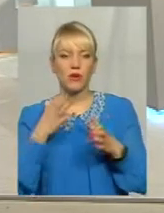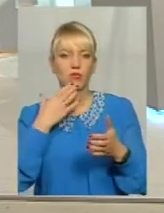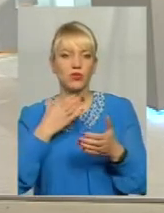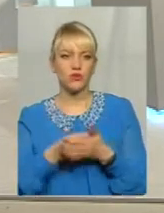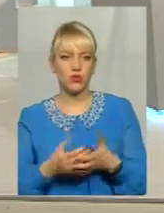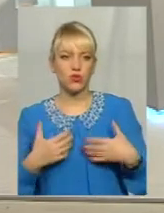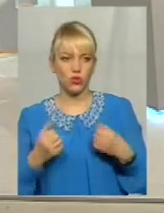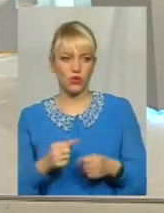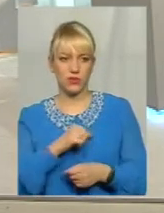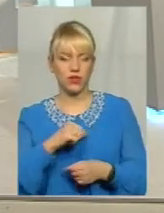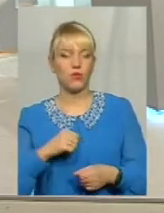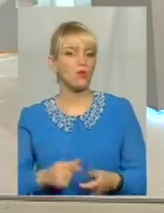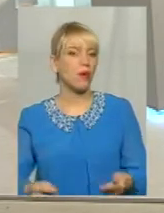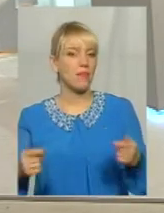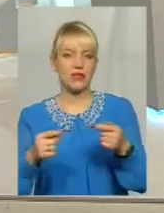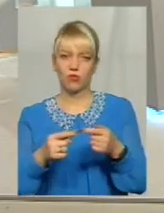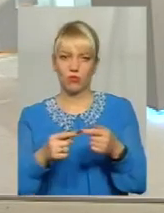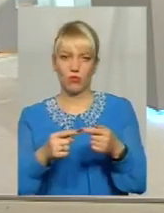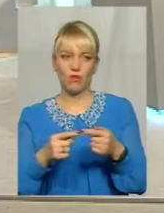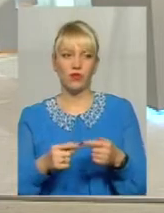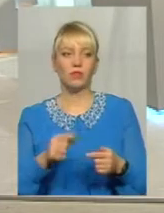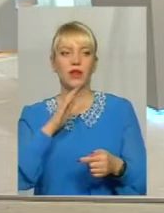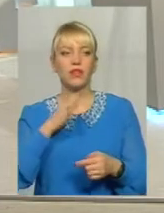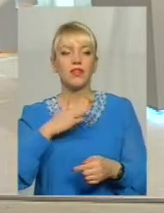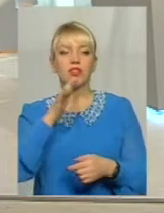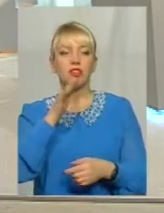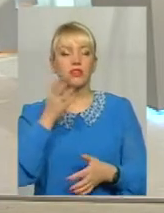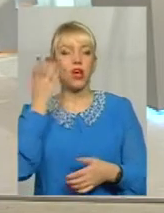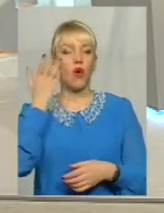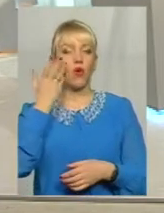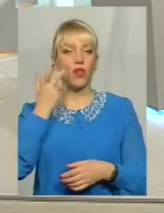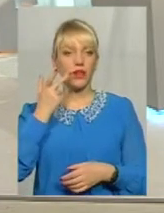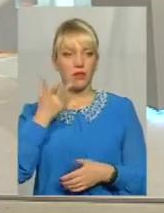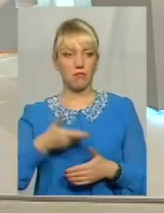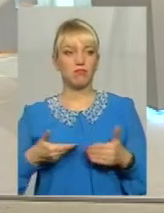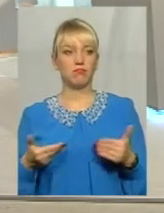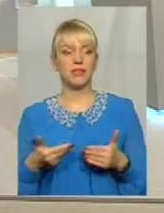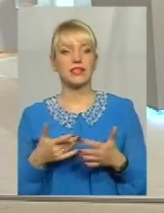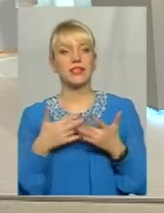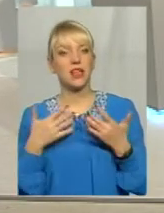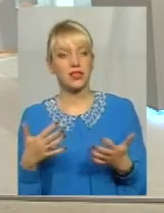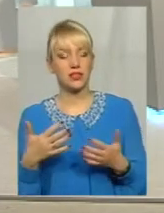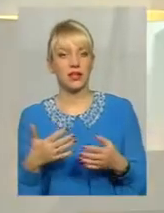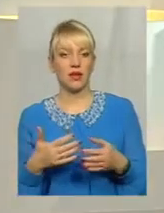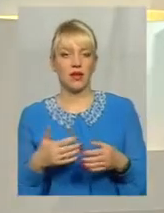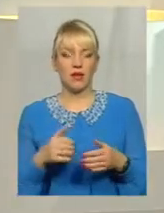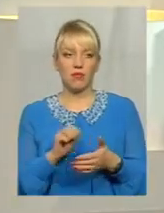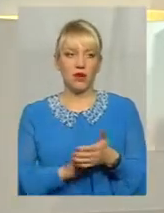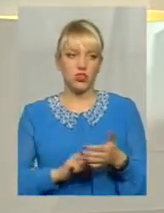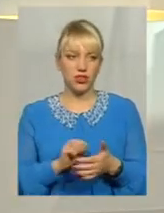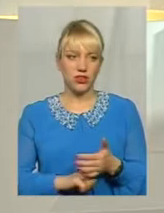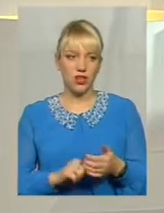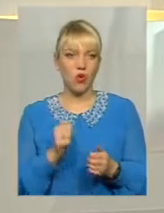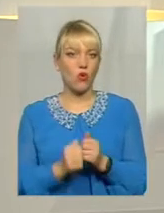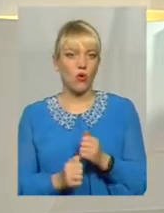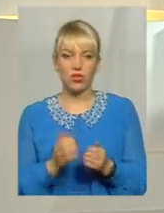'я самому. Безумовно, контролювати свій стан. Наш час, коли ми якось дуже, ну, з різних причин кожен має,